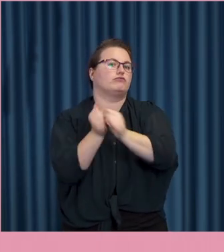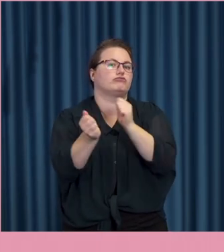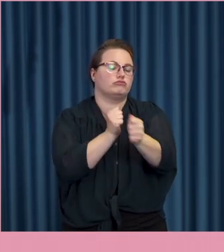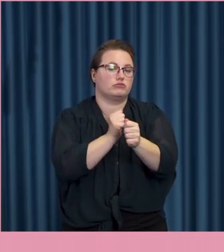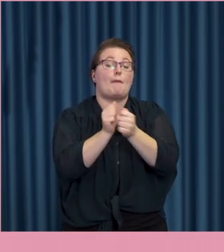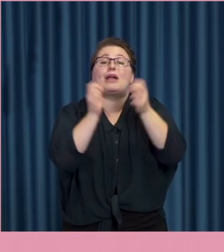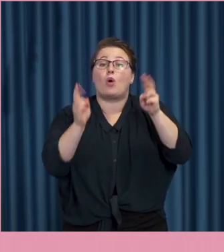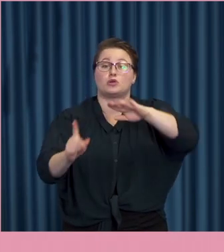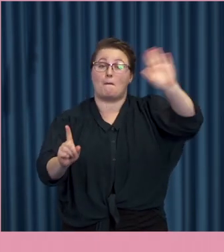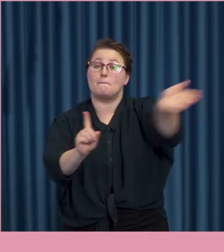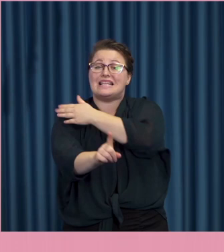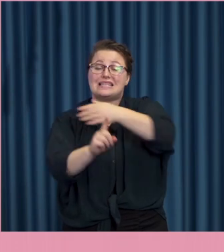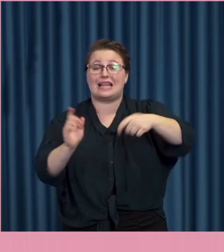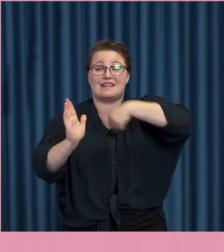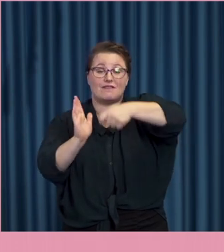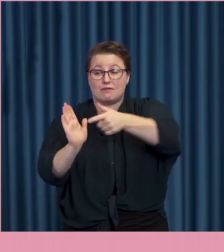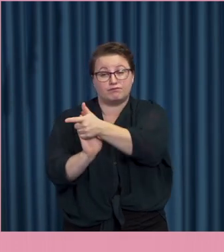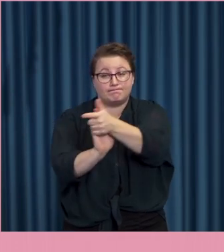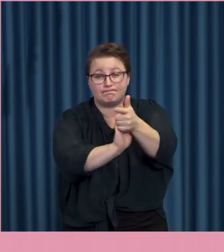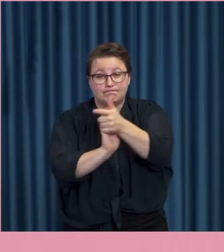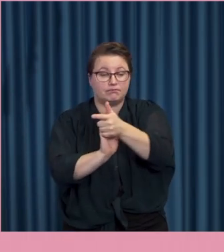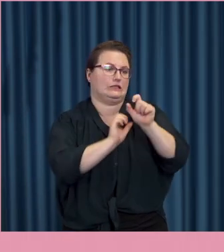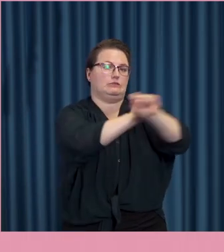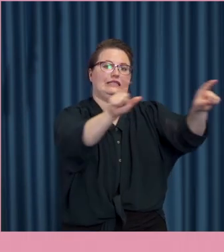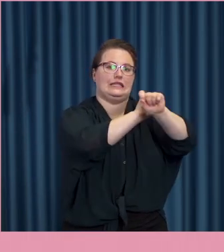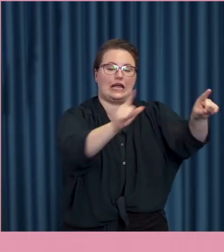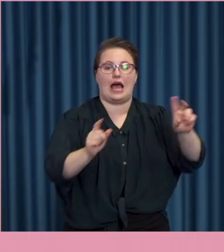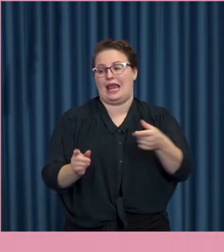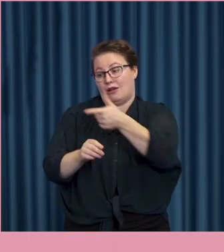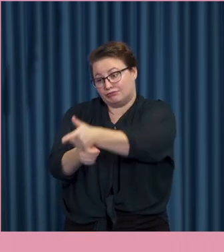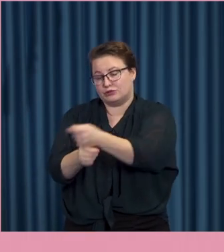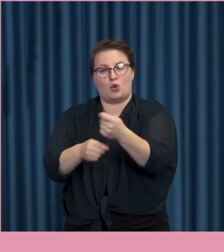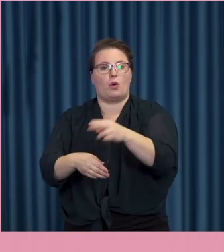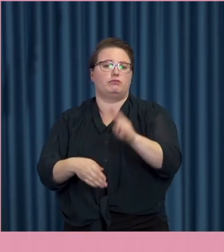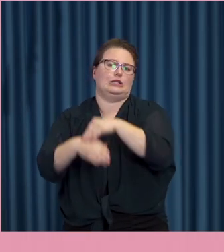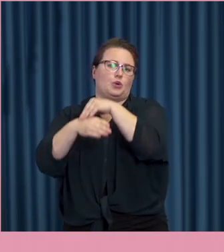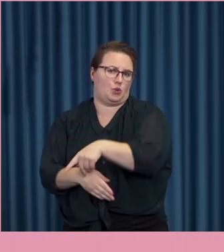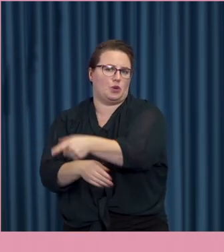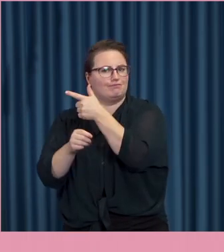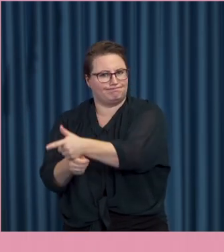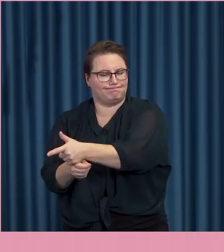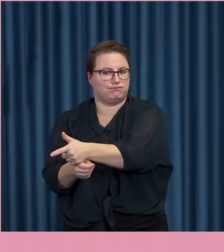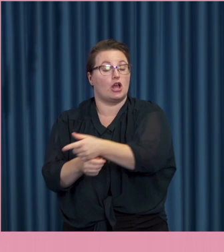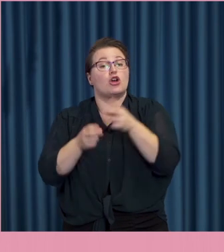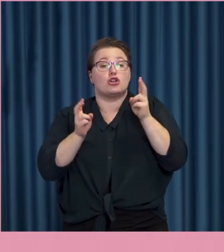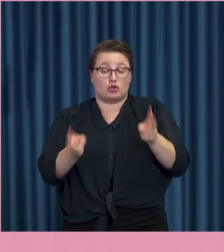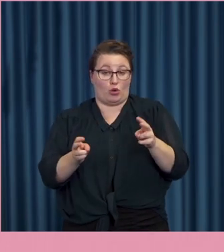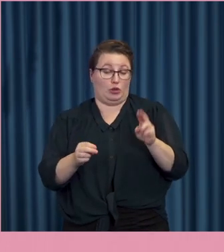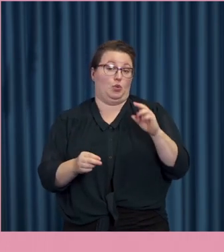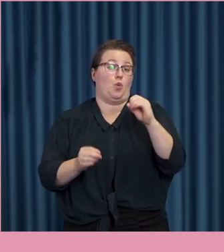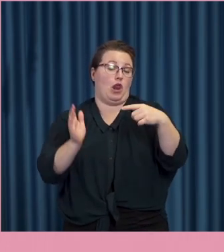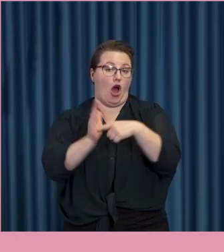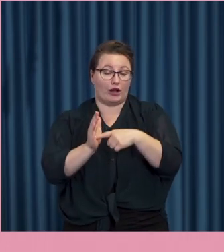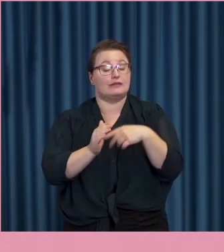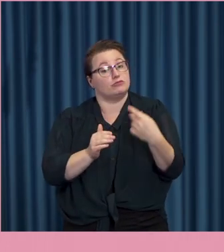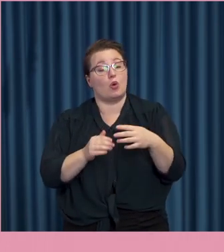misshandelsfilmer. Det kan vara filmer eller bilder på någon som är allvarligt sjuk. Så vi har fått vissa förändringar i det